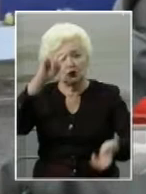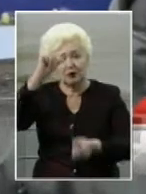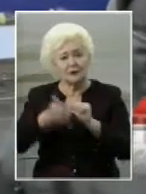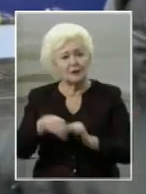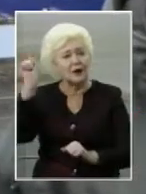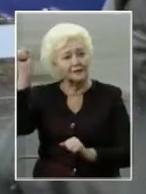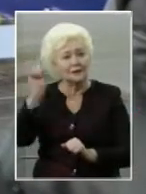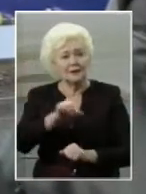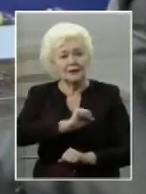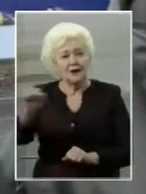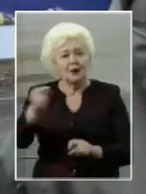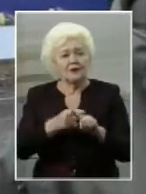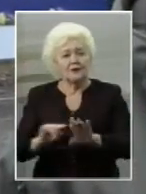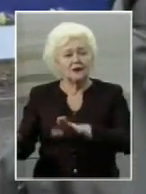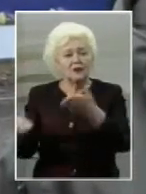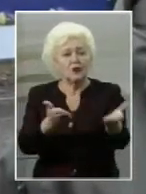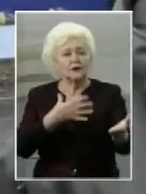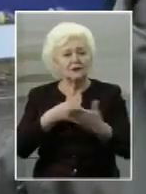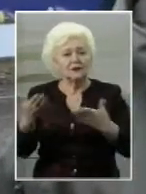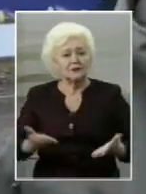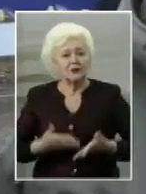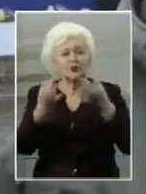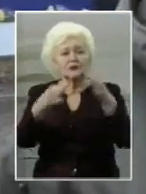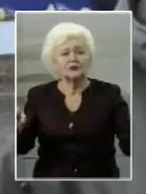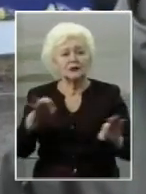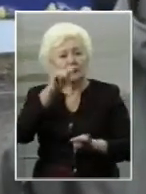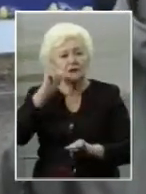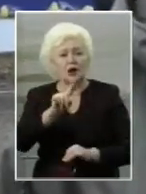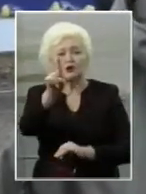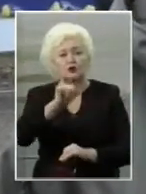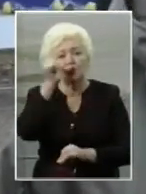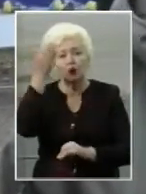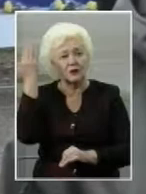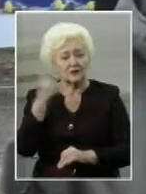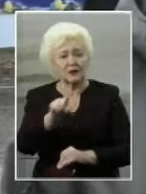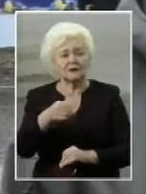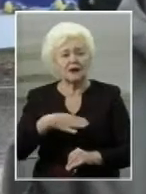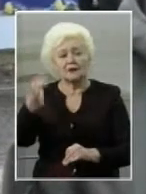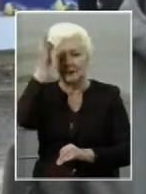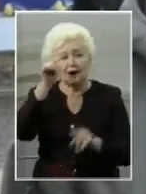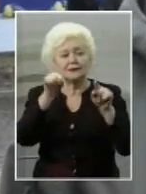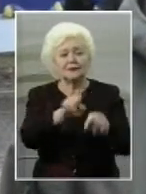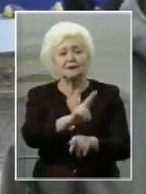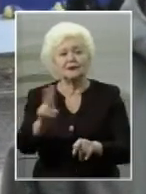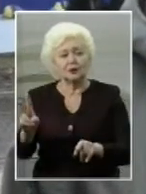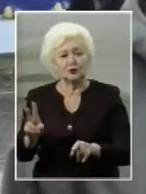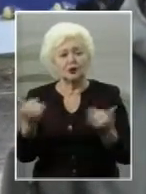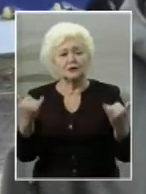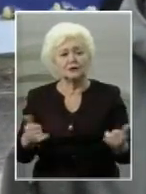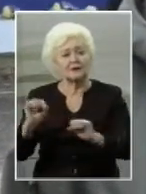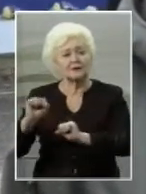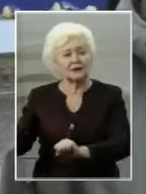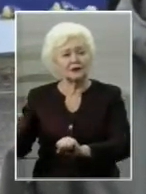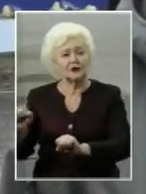героїв, які поклали своє життя за незалежність України 100 років назад і згадати тих, які зараз